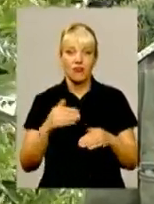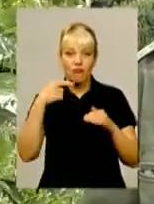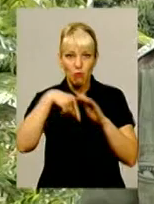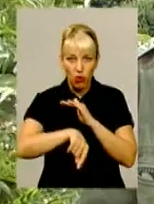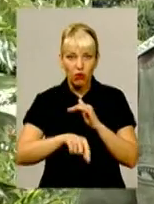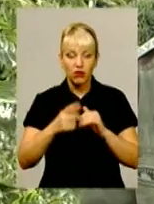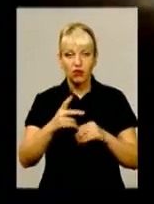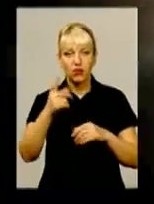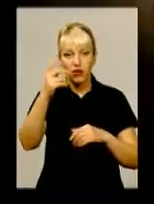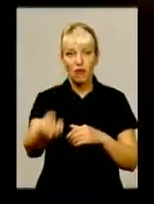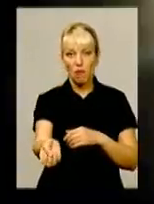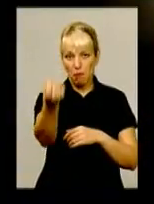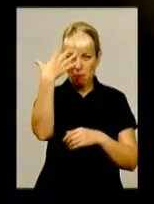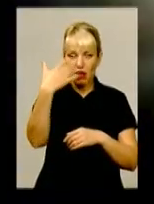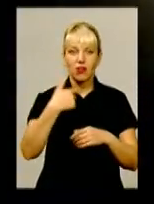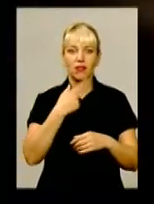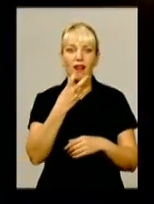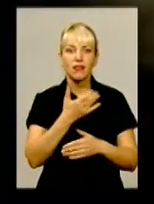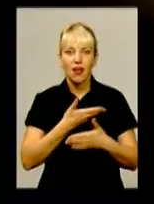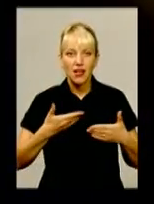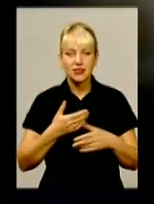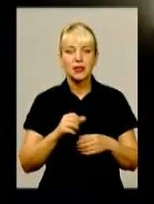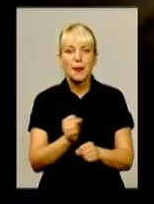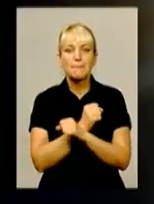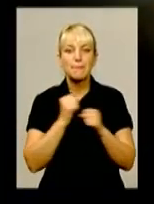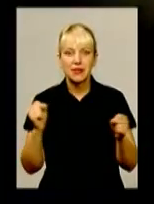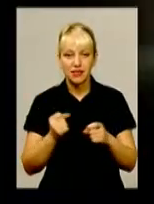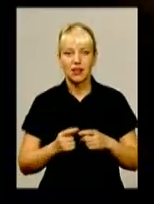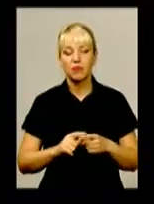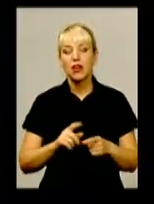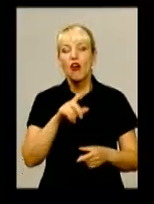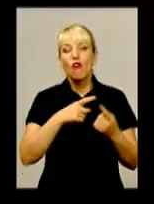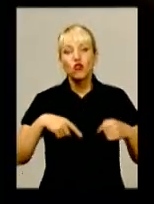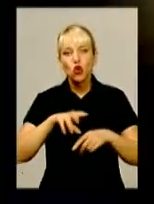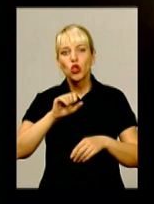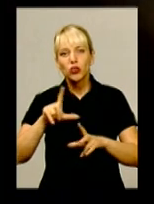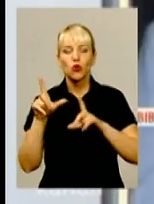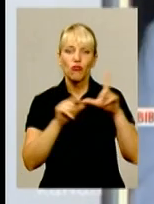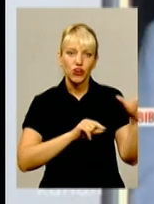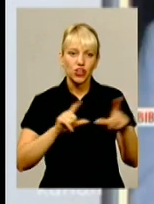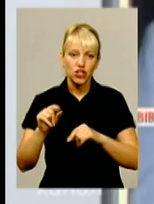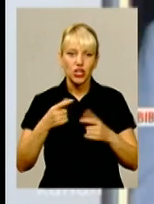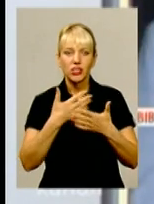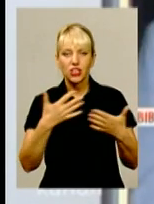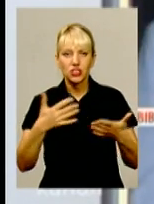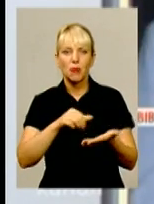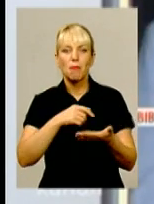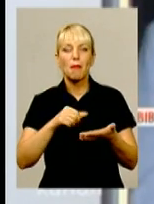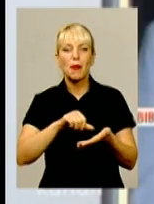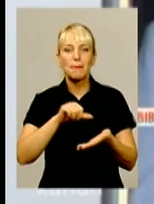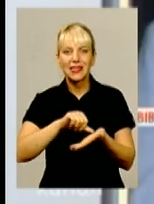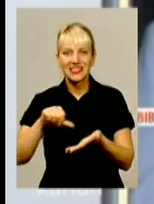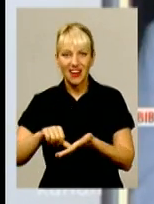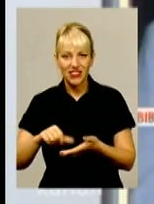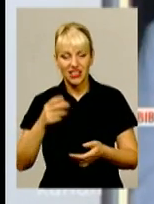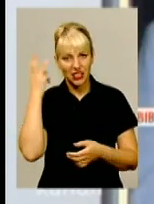Зверху впала міна. У зону АТО періодично вирушають і інші представники засобів масової інформації Хмельниччини. 16 вересня